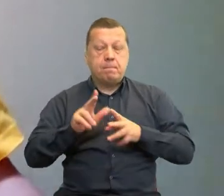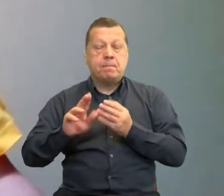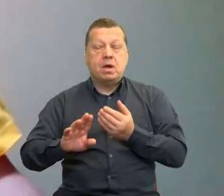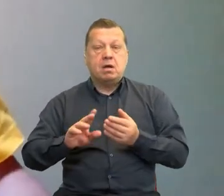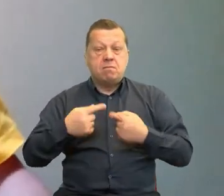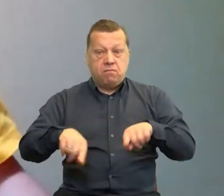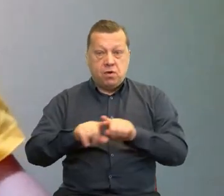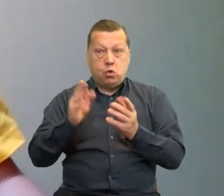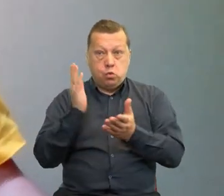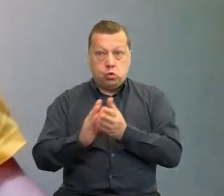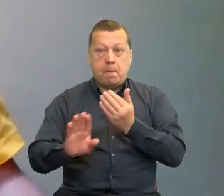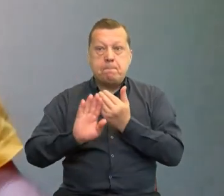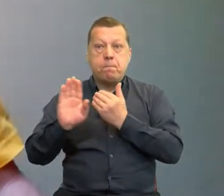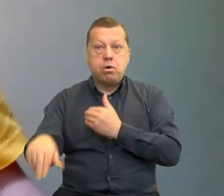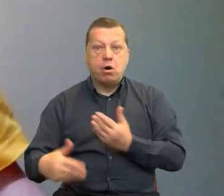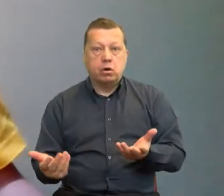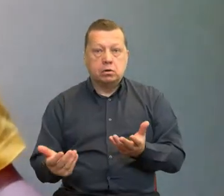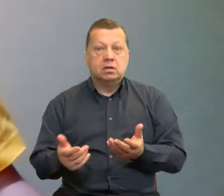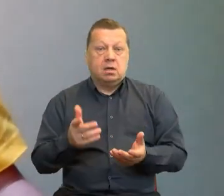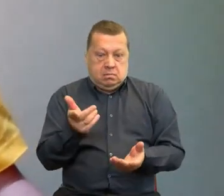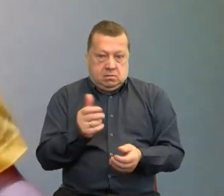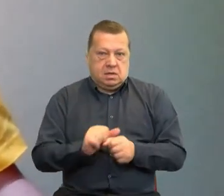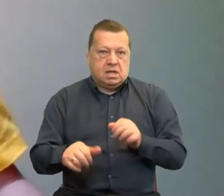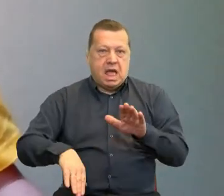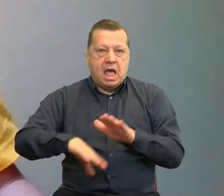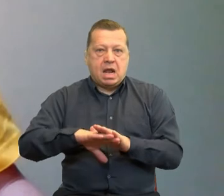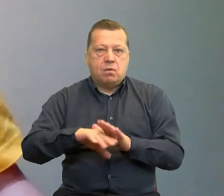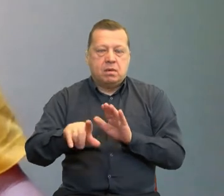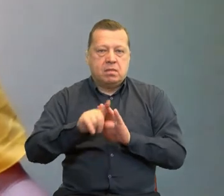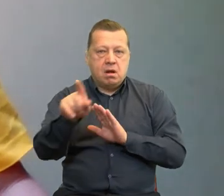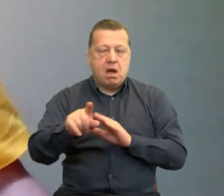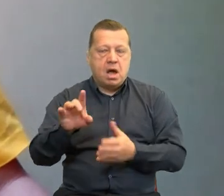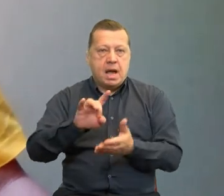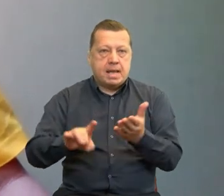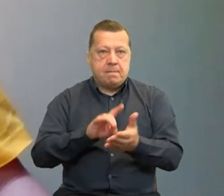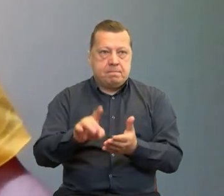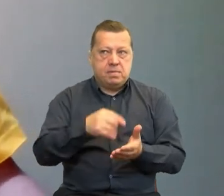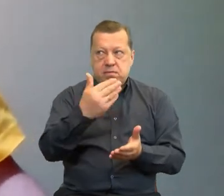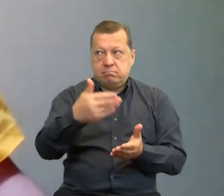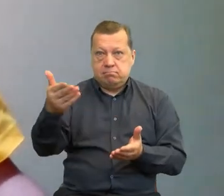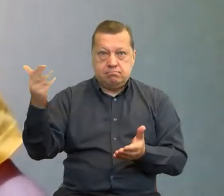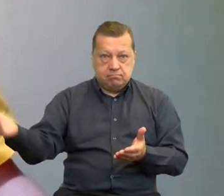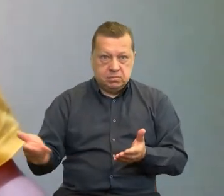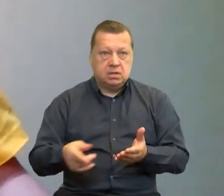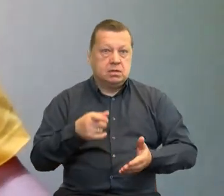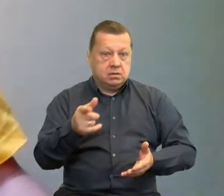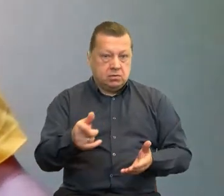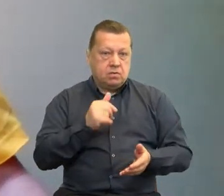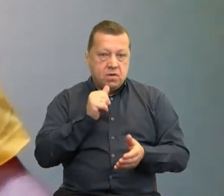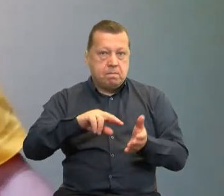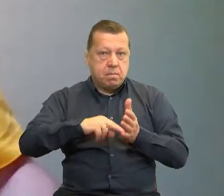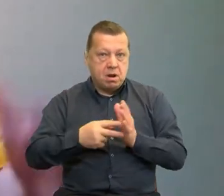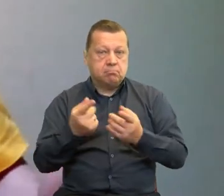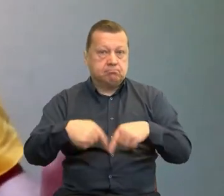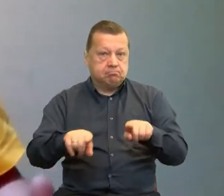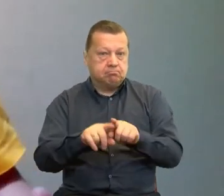Czyli na przykład elementem naszego projektu jest to, że my mamy rekomendacje dla gmin, które spowodują, że ta dźwignia zmiany została tutaj jakoś założona. Czyli my